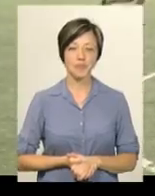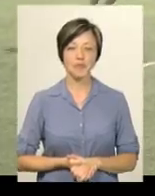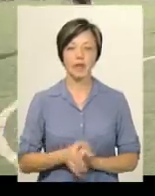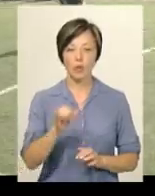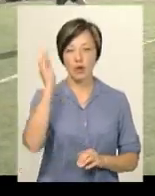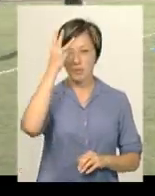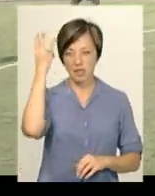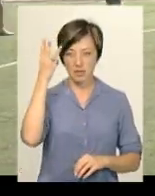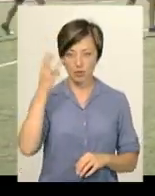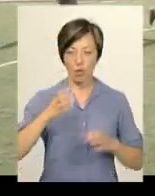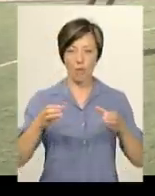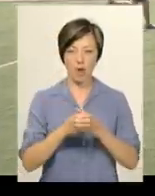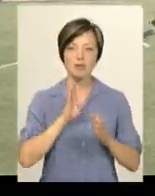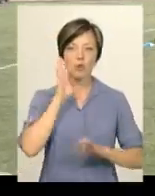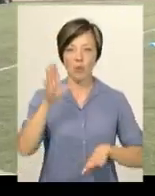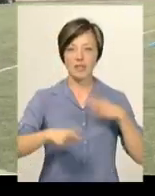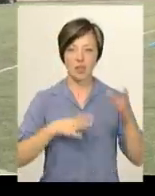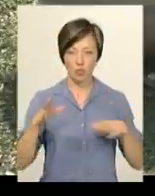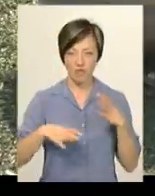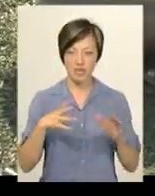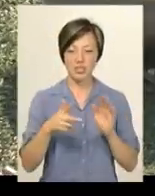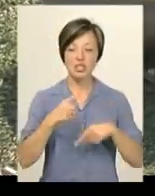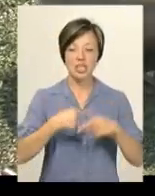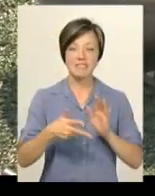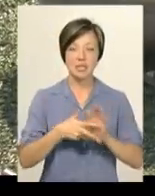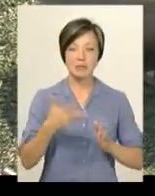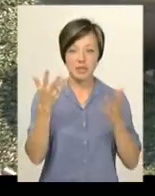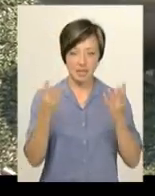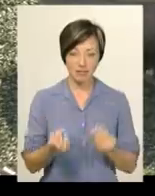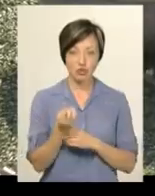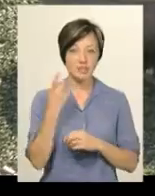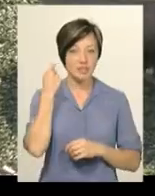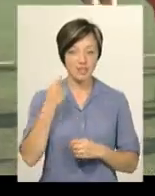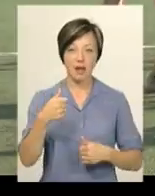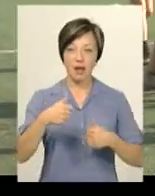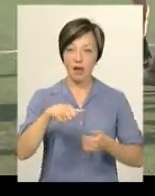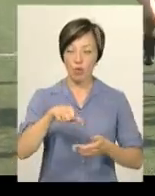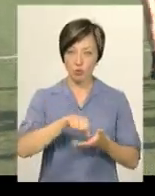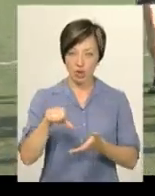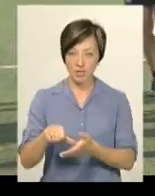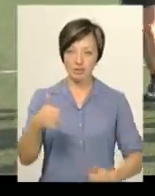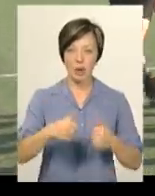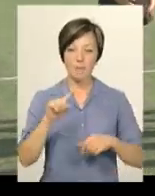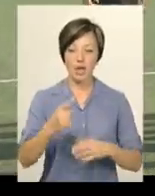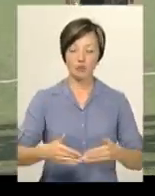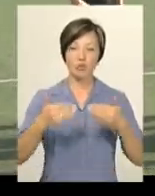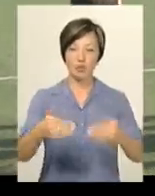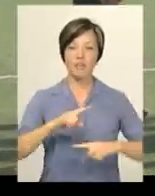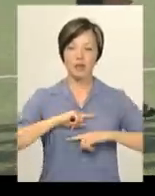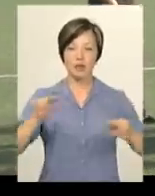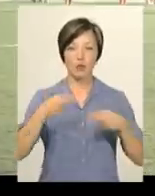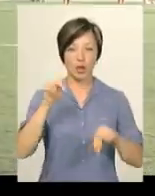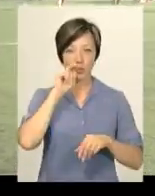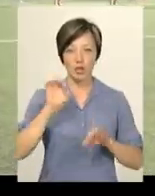У Хмельницького «Боровісника» ранкові тренування. За вісім днів його 14-річні гравці змагатимуться в першому турі фіналу чемпіонату